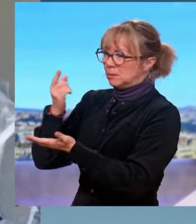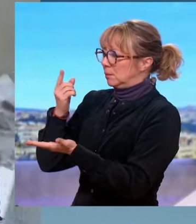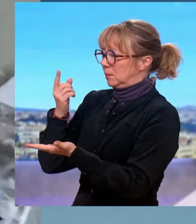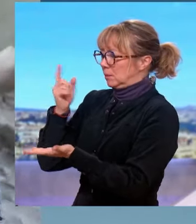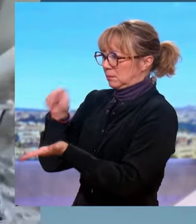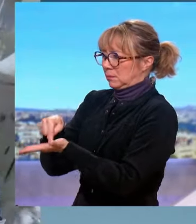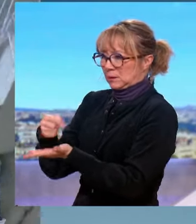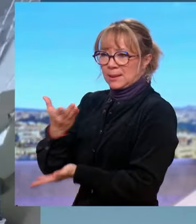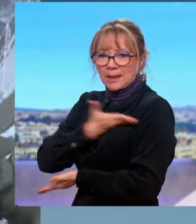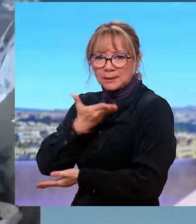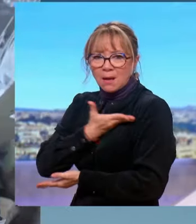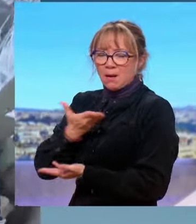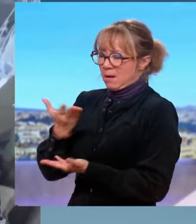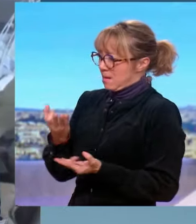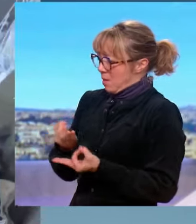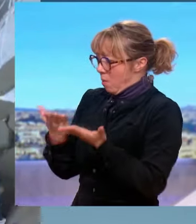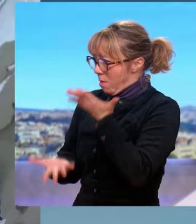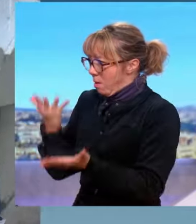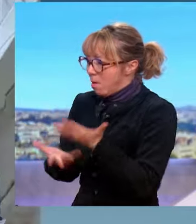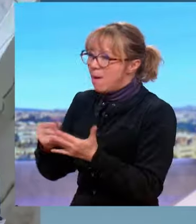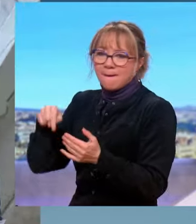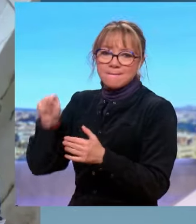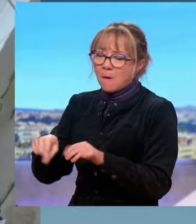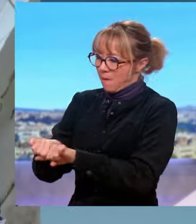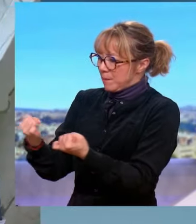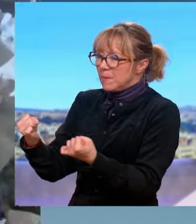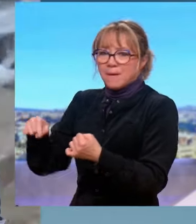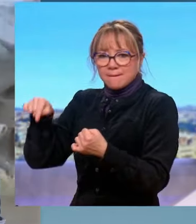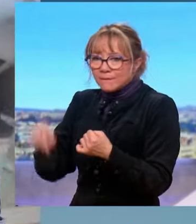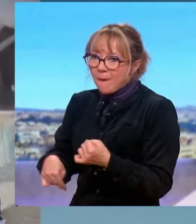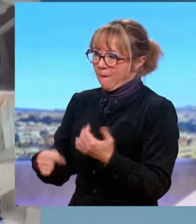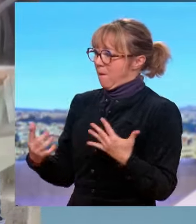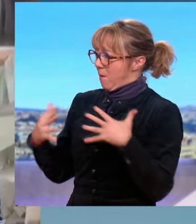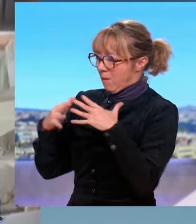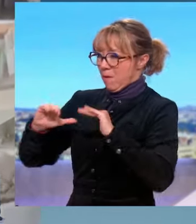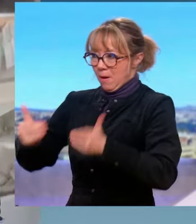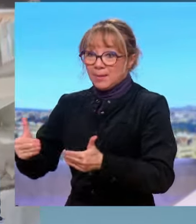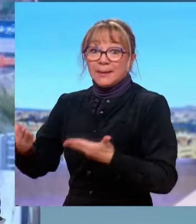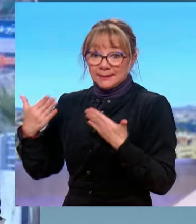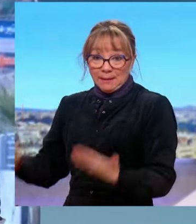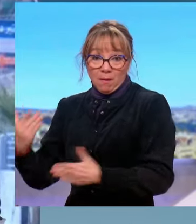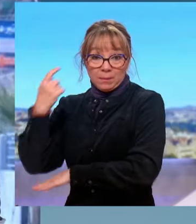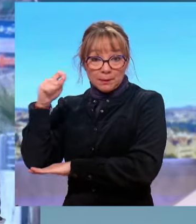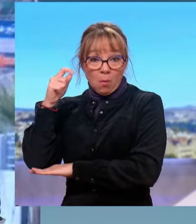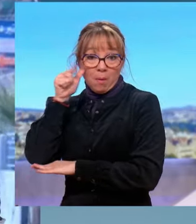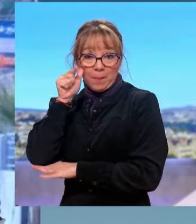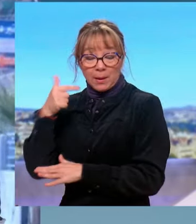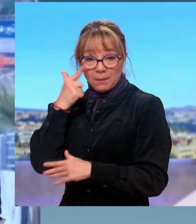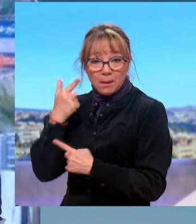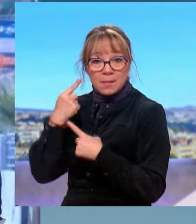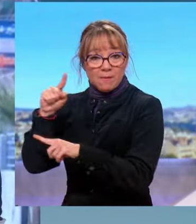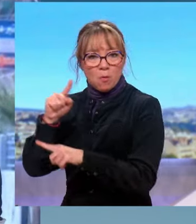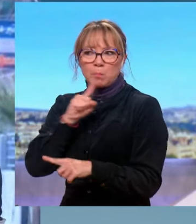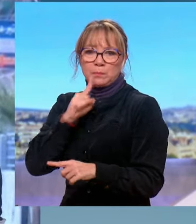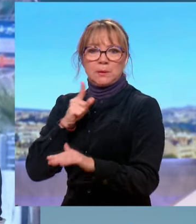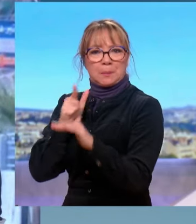y trop d'incertitude. Et donc, il faut qu'une trêve et un cessez-le-feu durable puissent advenir. C'est la position que défend le président de la République depuis le début de